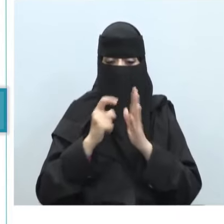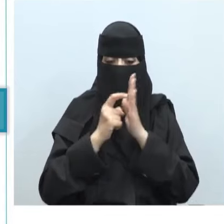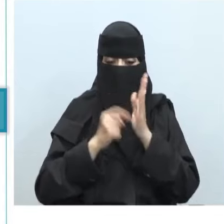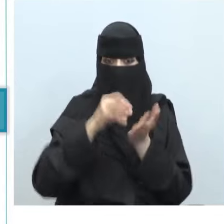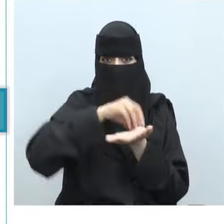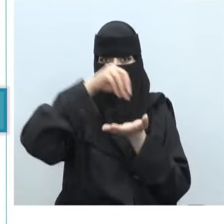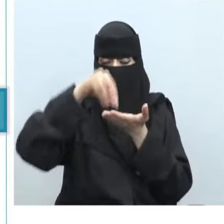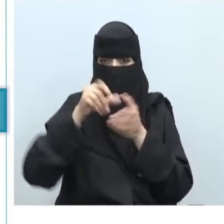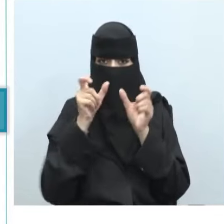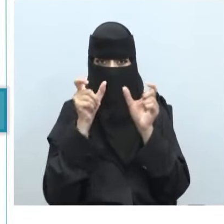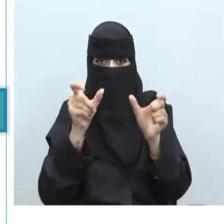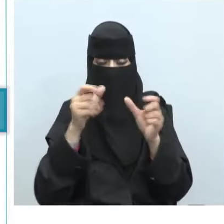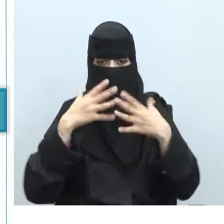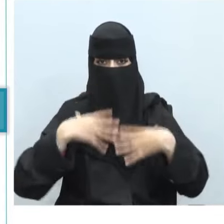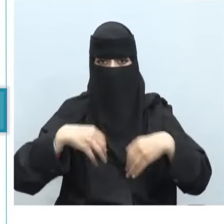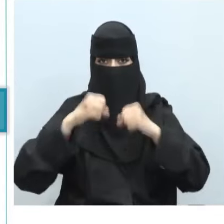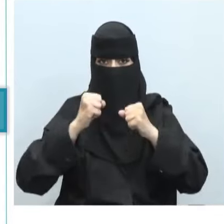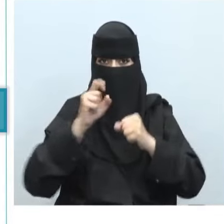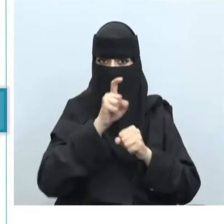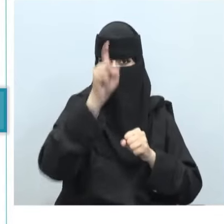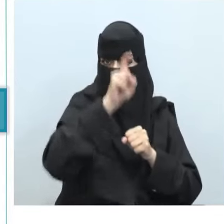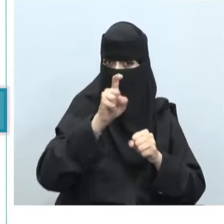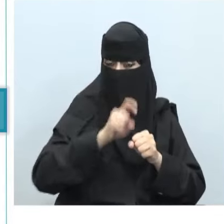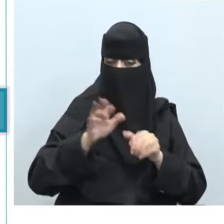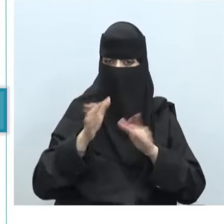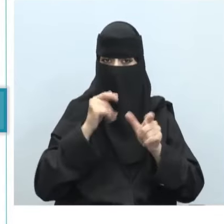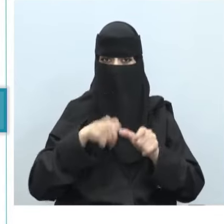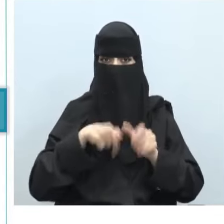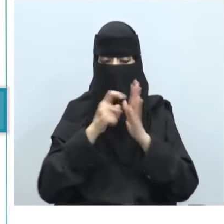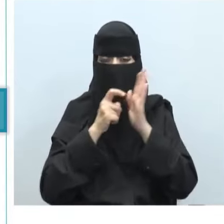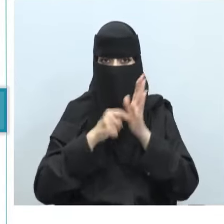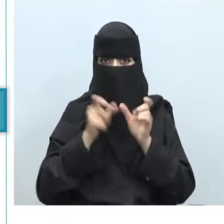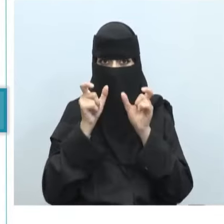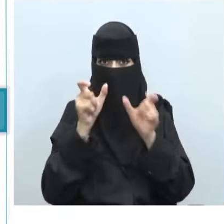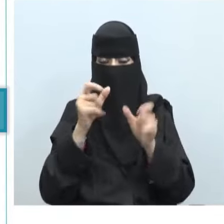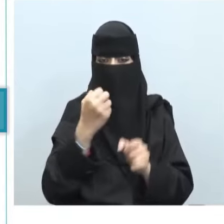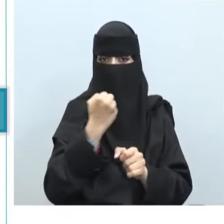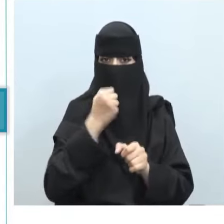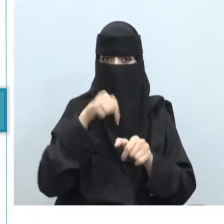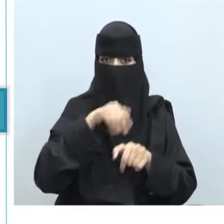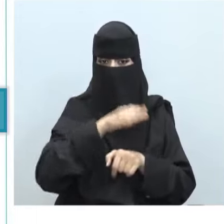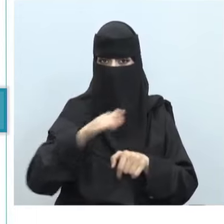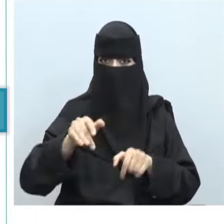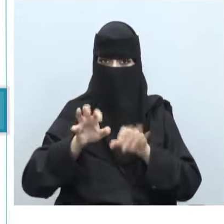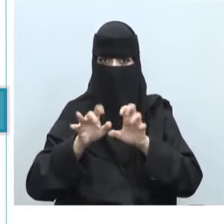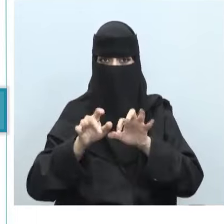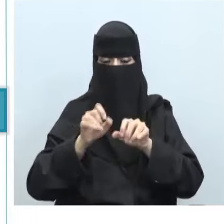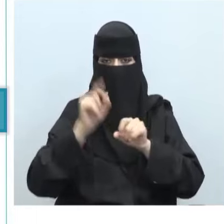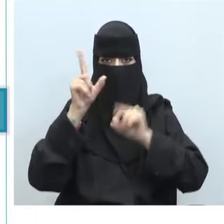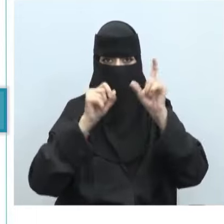قانون نقل التأمين الصحي والمساءلة أيضا قانون حماية خصوصية الأطفال على الإنترنت